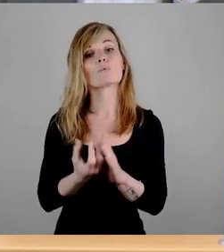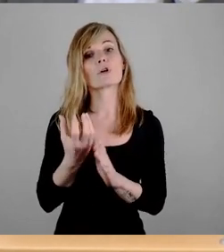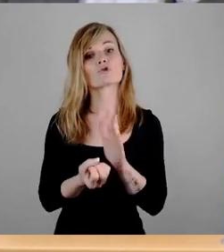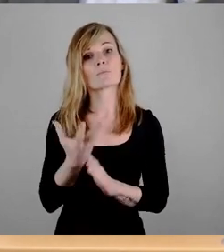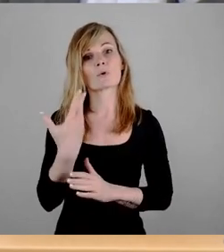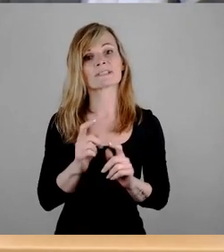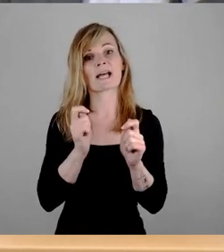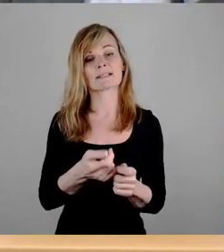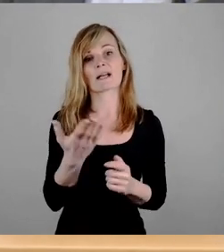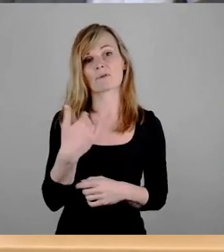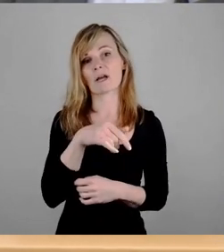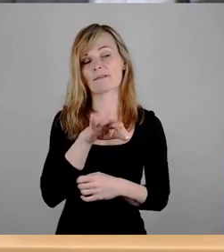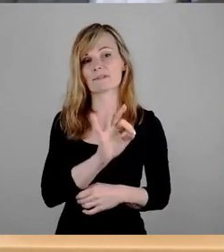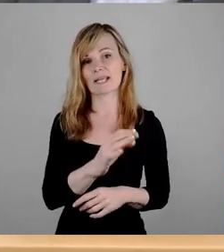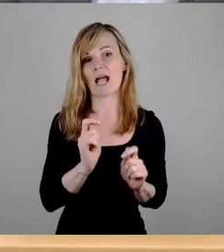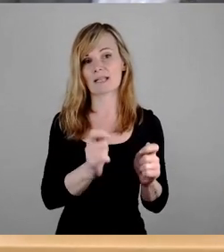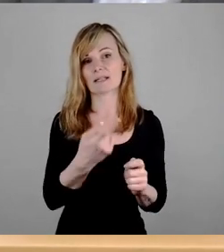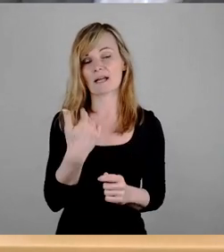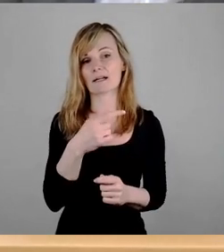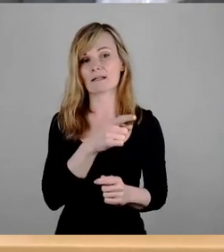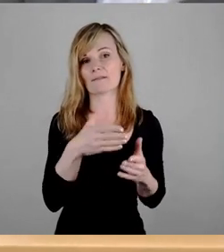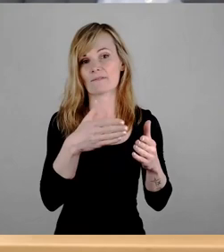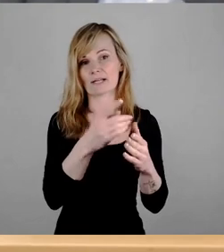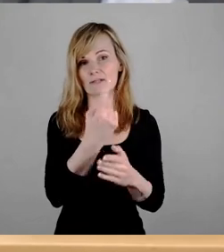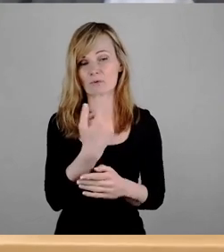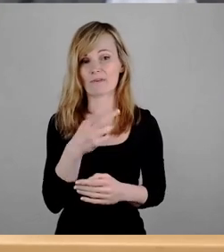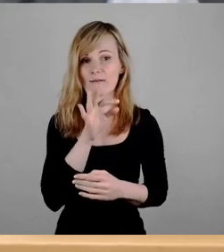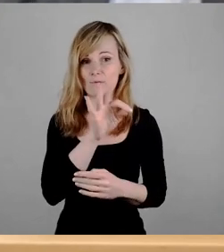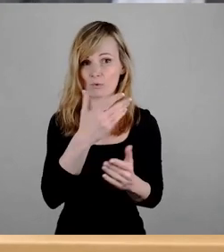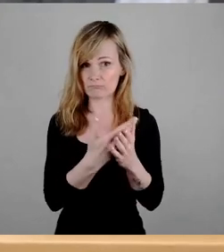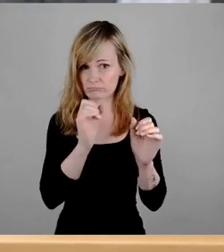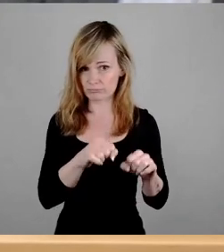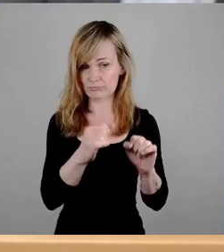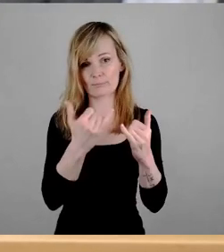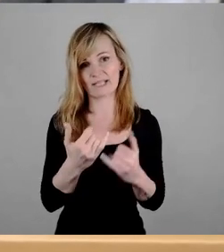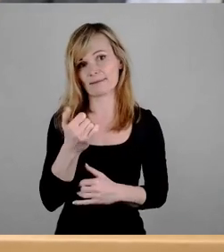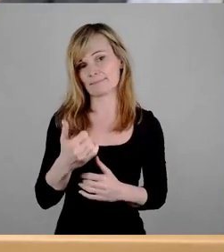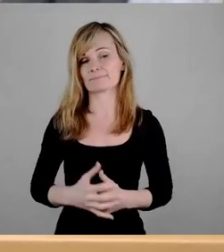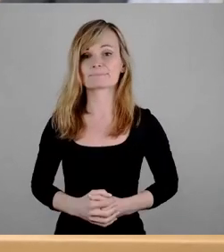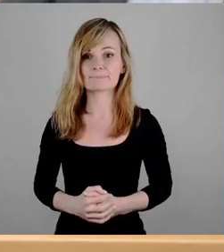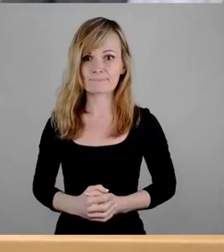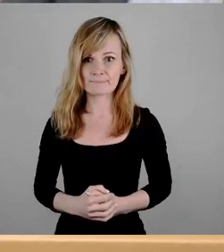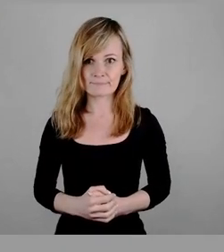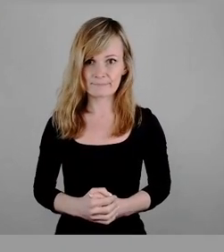zur Abstimmung stellen, wer dem Ursprungsantrag der AfD seine Zustimmung geben möchte, bitte ich um das Stimmzeichen.